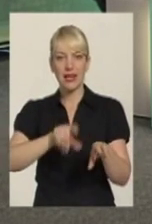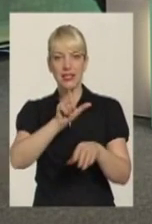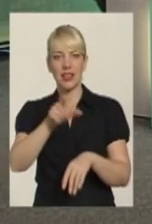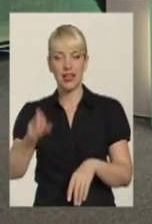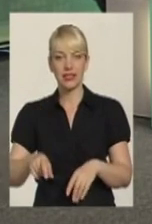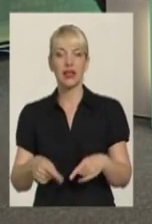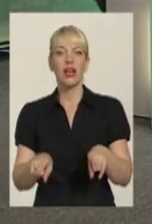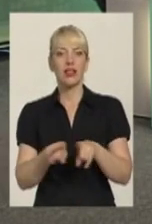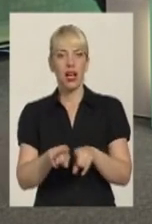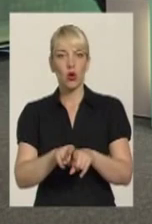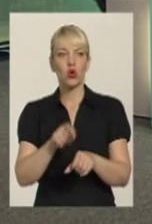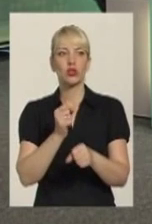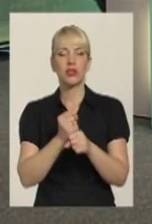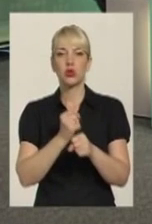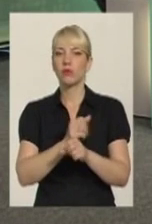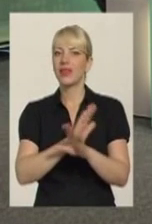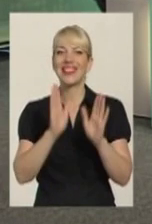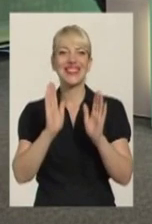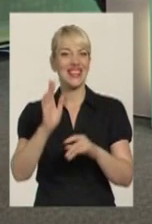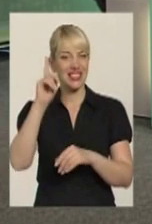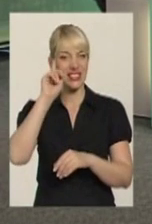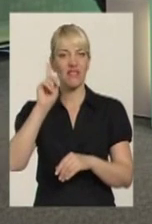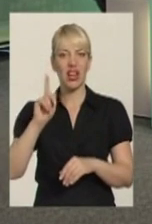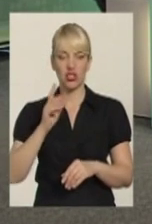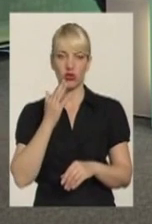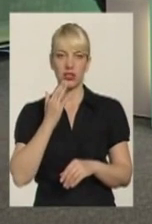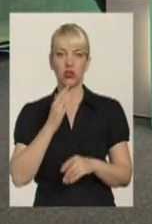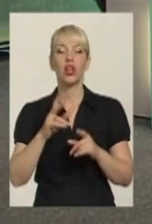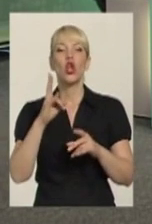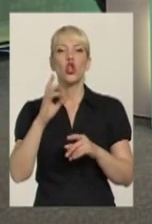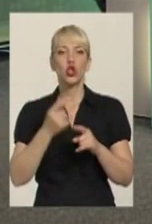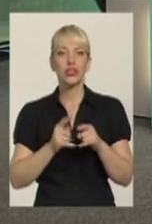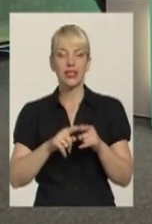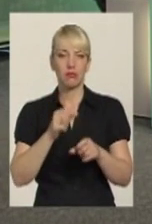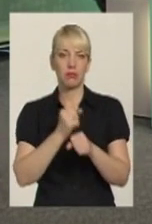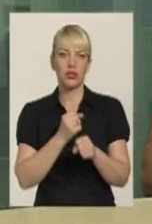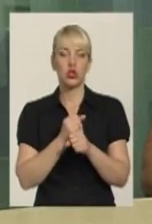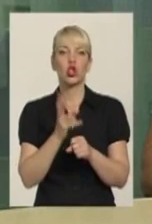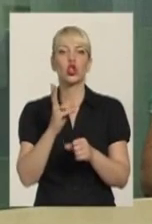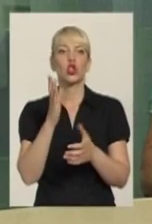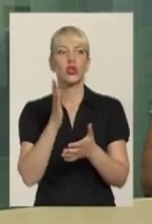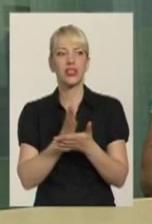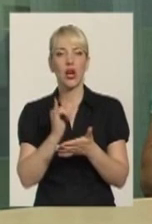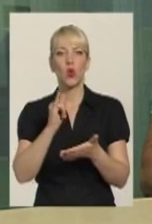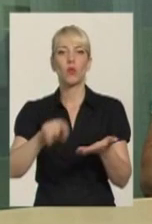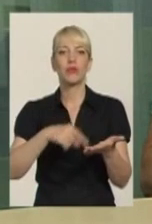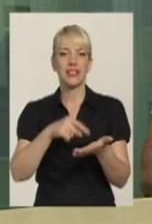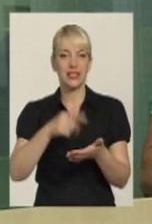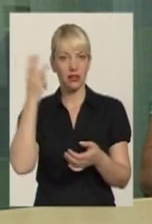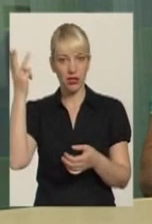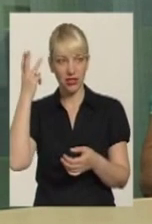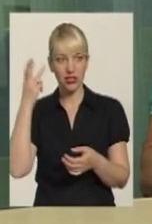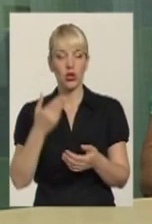працює з внутрими переселенцями не тільки єврейської національності, але працює з тими, які є і в місті Хмельницькому.